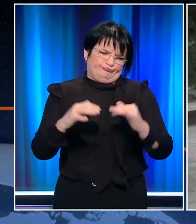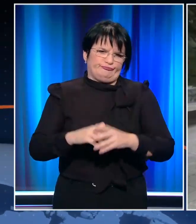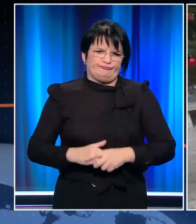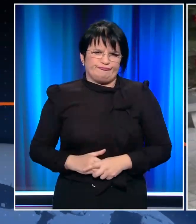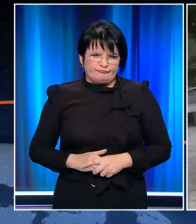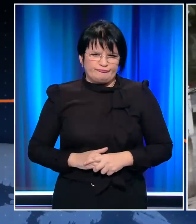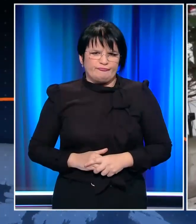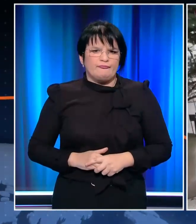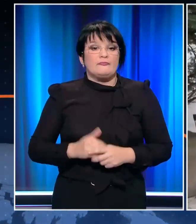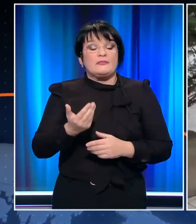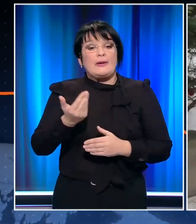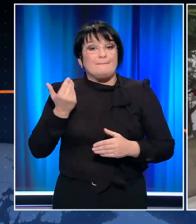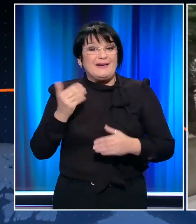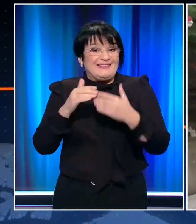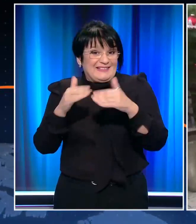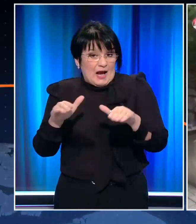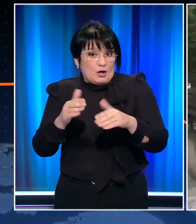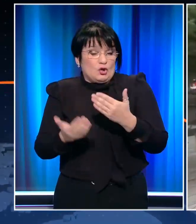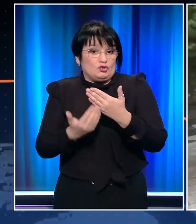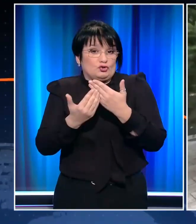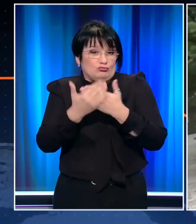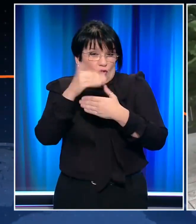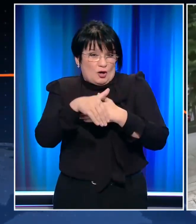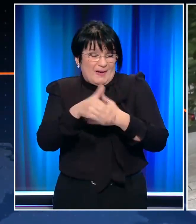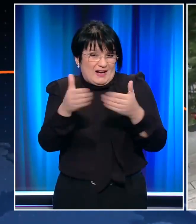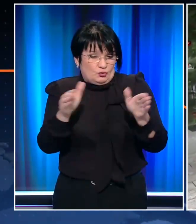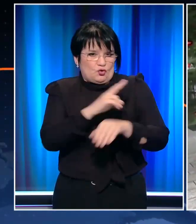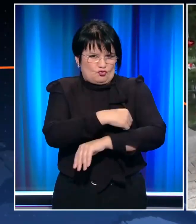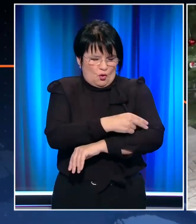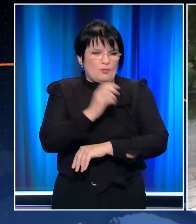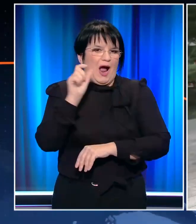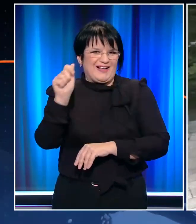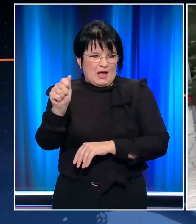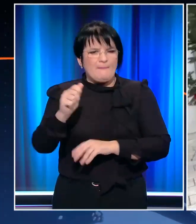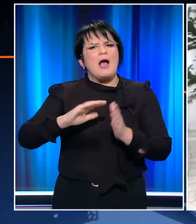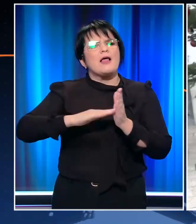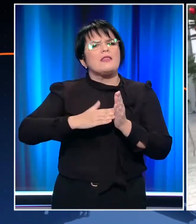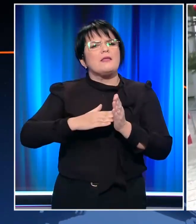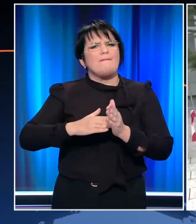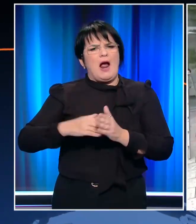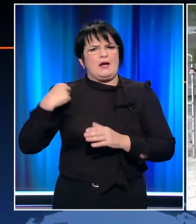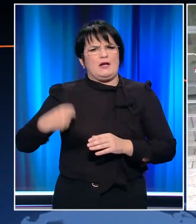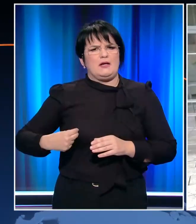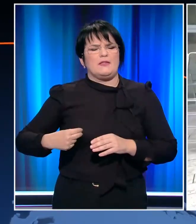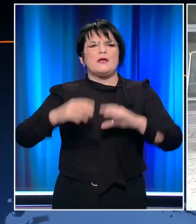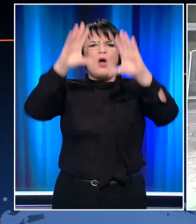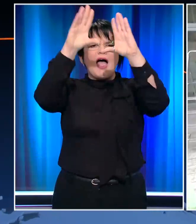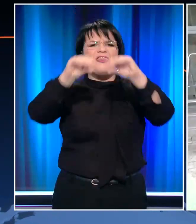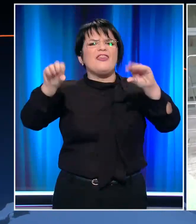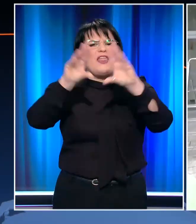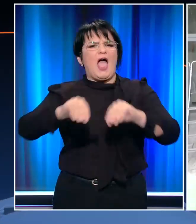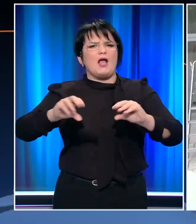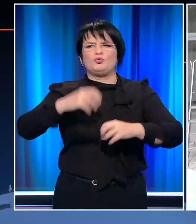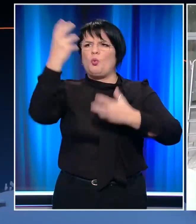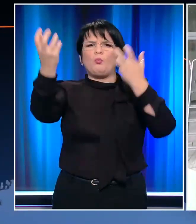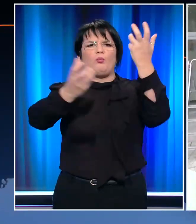Λίγη ώρα μετά το τέλος μιας από τις πιο δύσκολες εφημερίες του νοσοκομείου ΑΧΕΠΑ, υπάλληλοι του Δήμου άρχισαν να τοποθετούν λαμπιόνια και χριστιανιάτικες